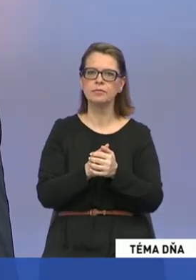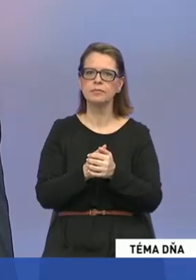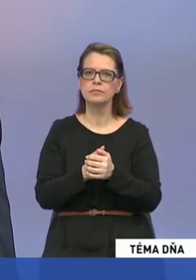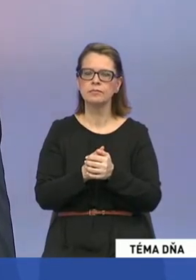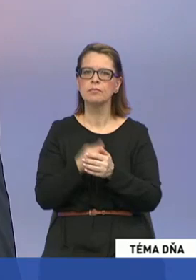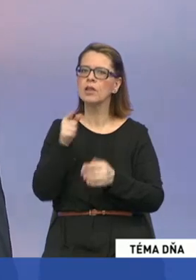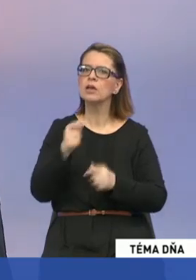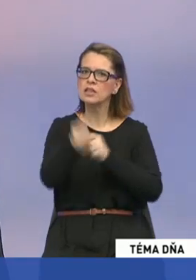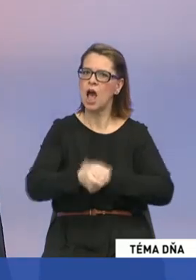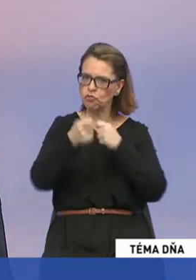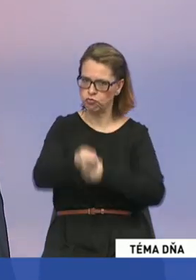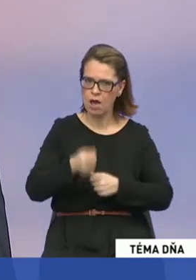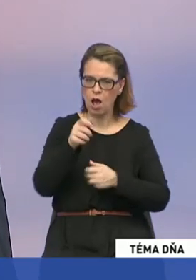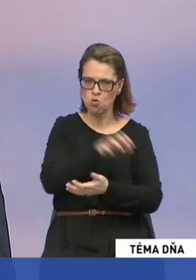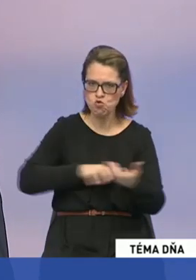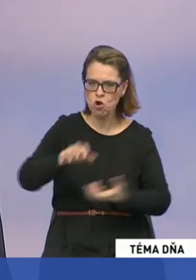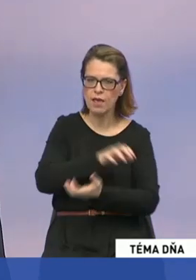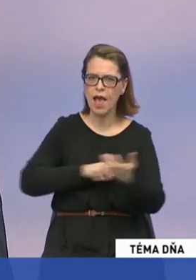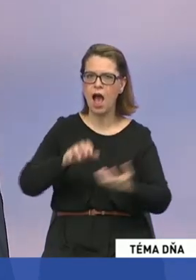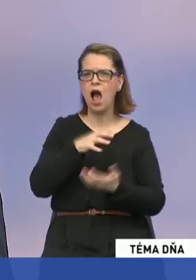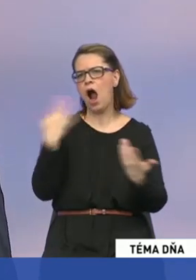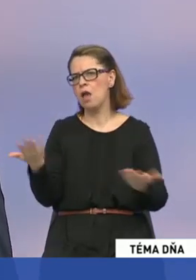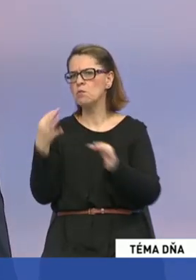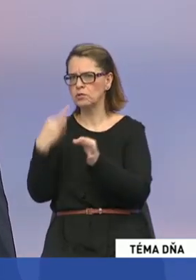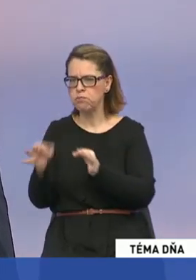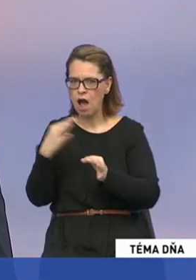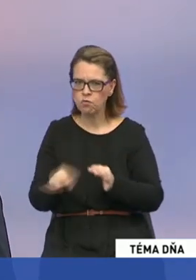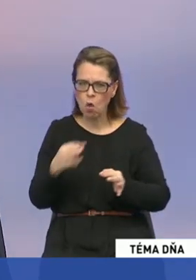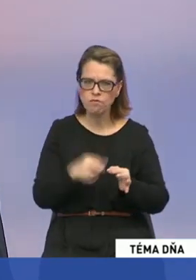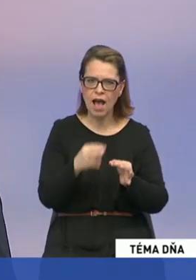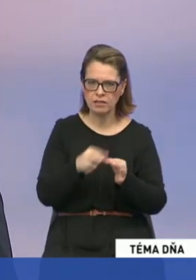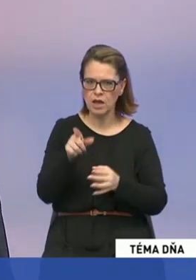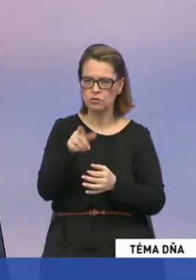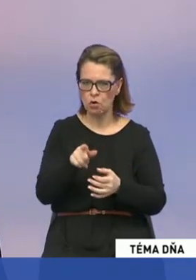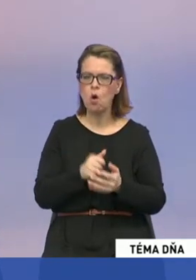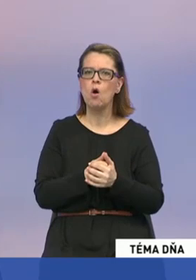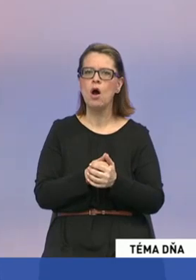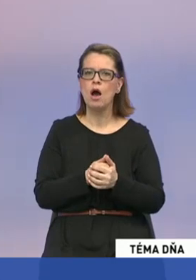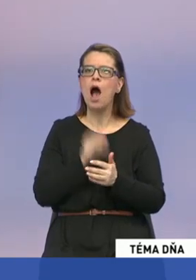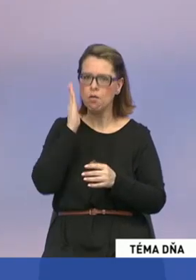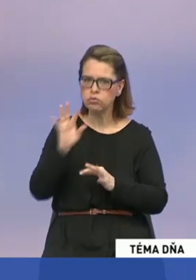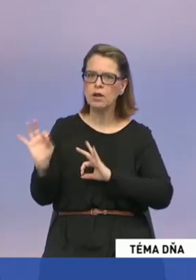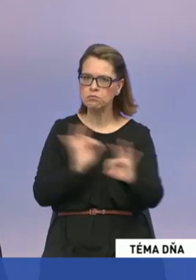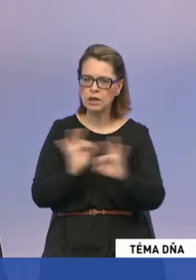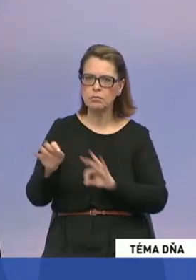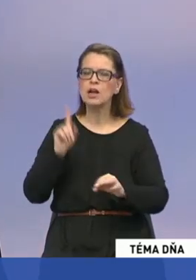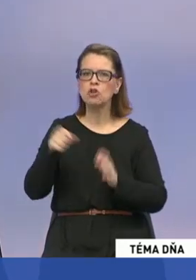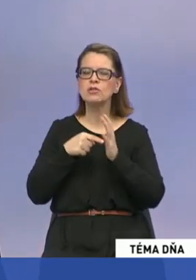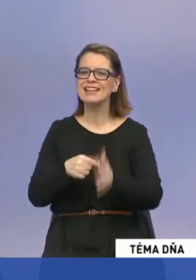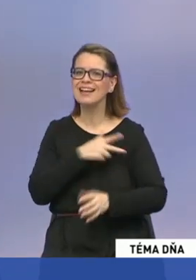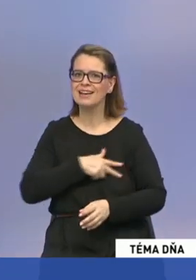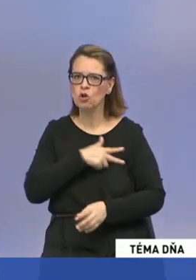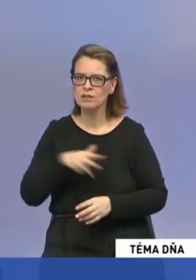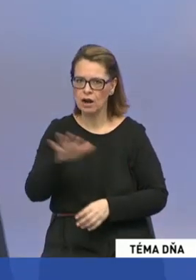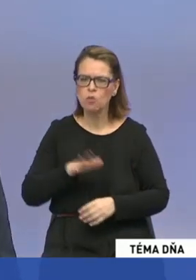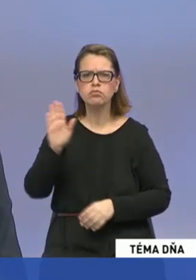tej ťažby úhlia alebo toho spalovania a bude dostatočne pripravený aj v tej sociálnej oblasti. To znamená, že